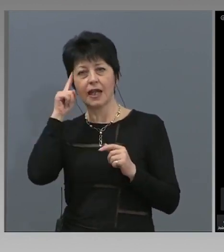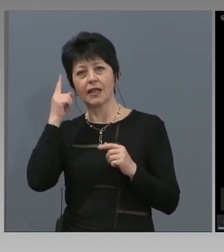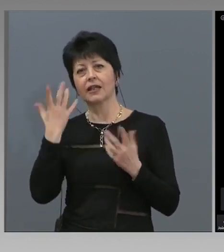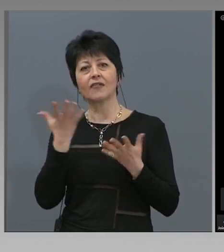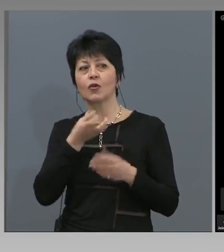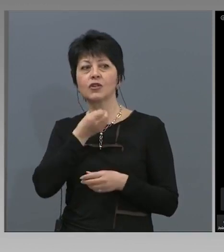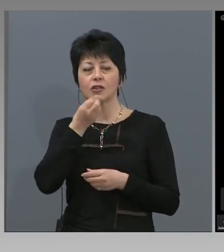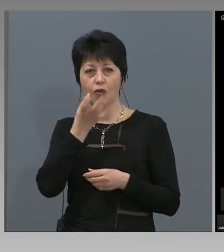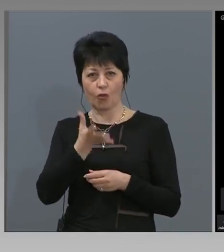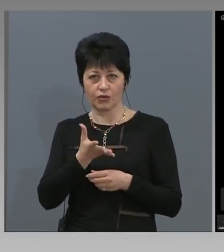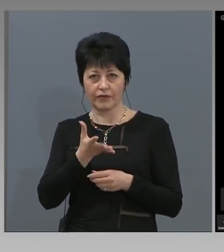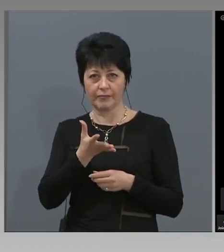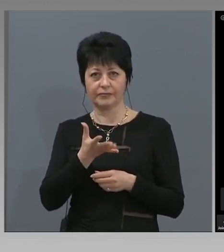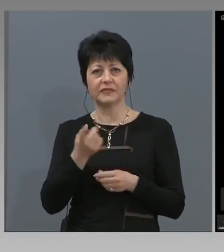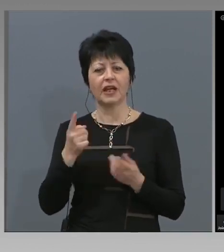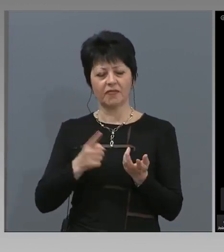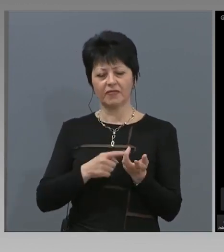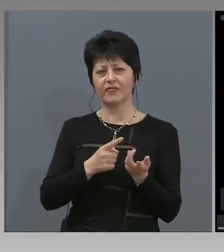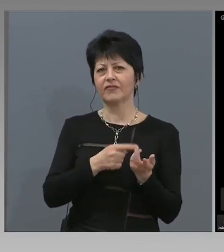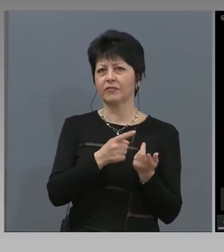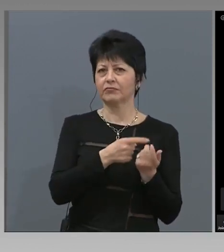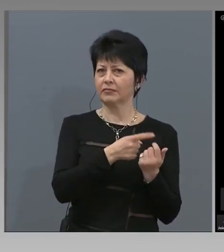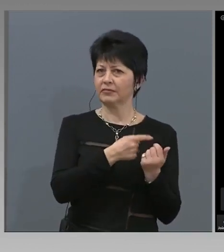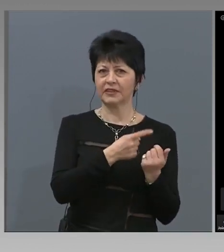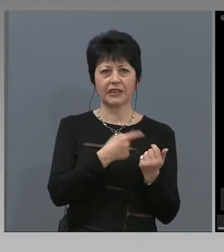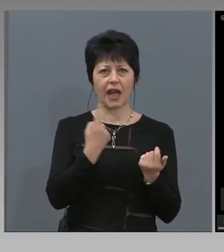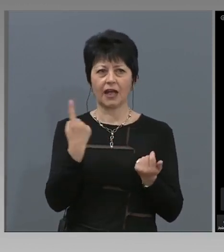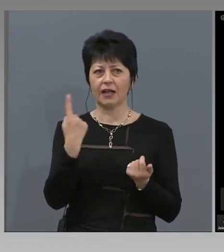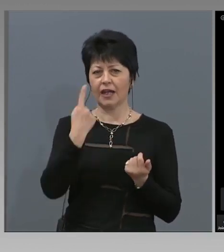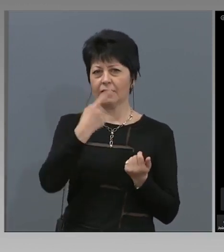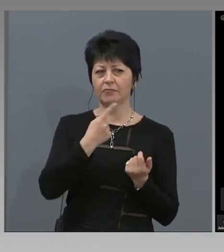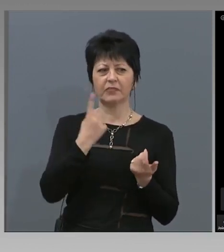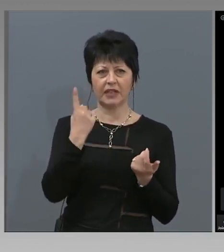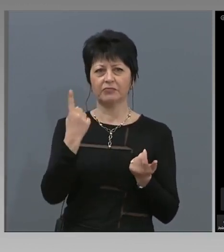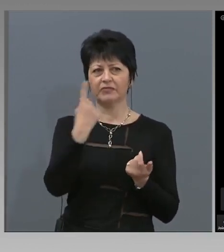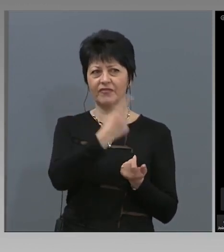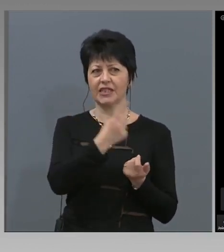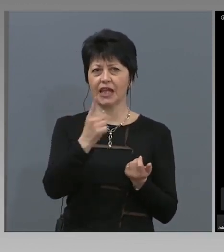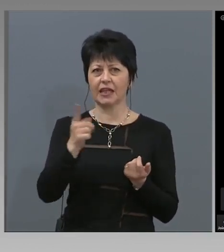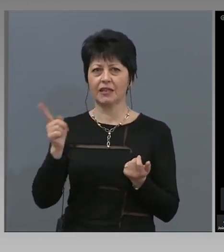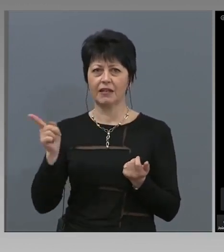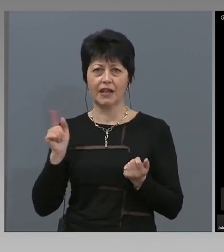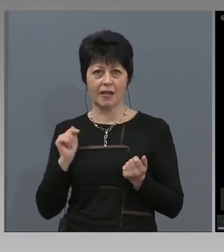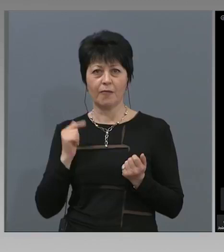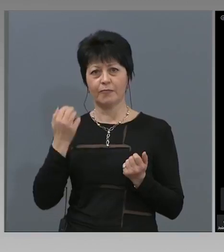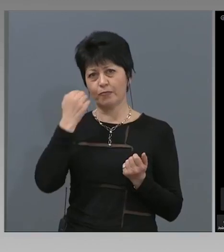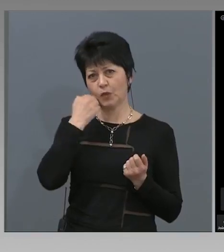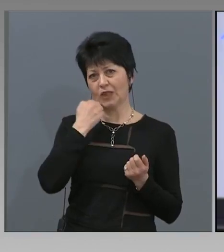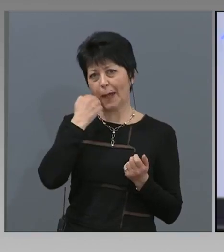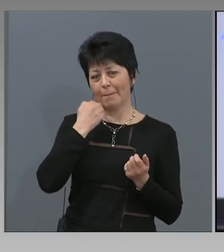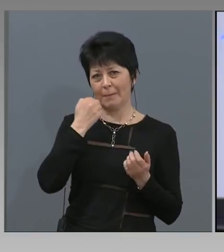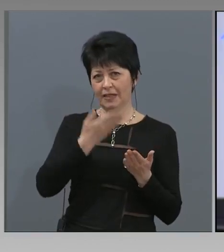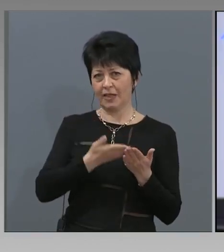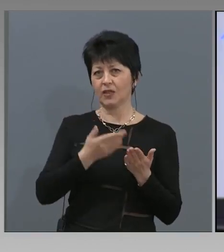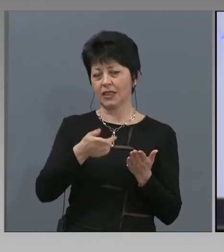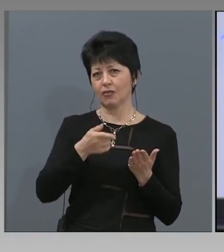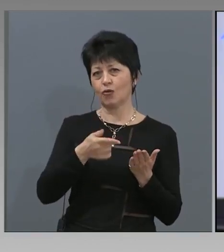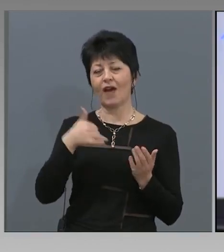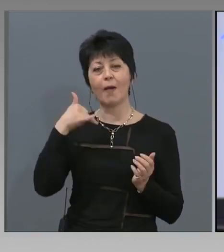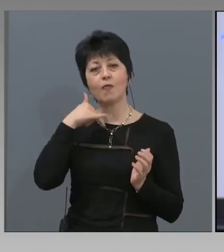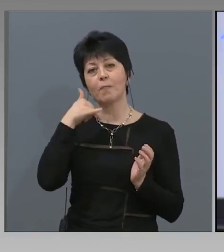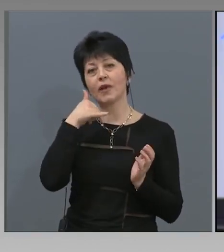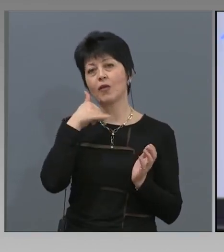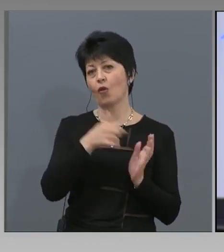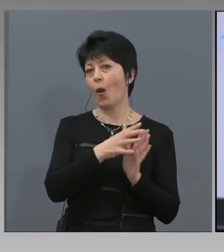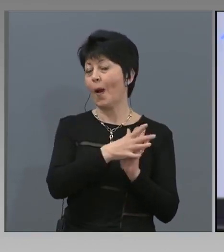случва при всеки един потребител с мобилно приложение, как се